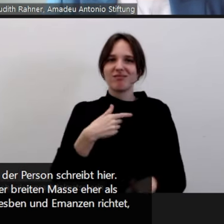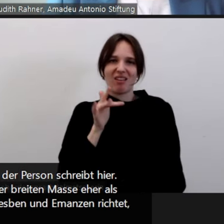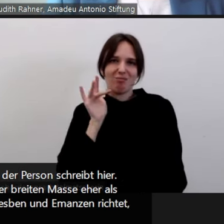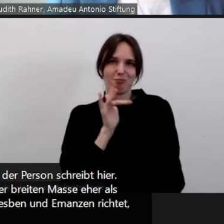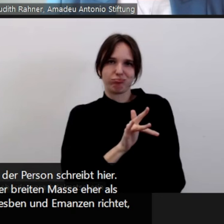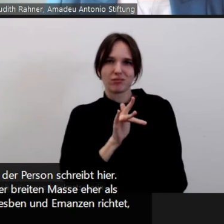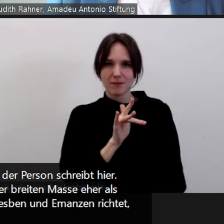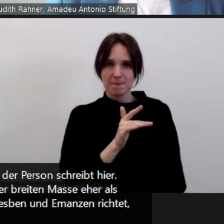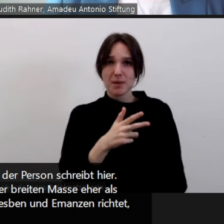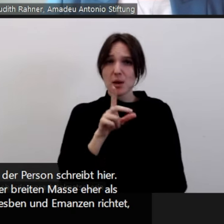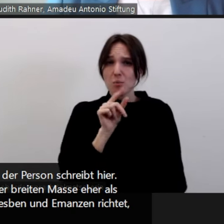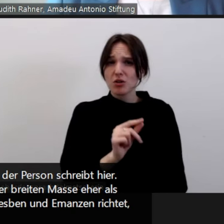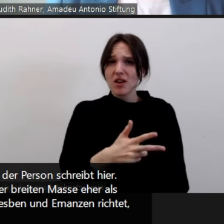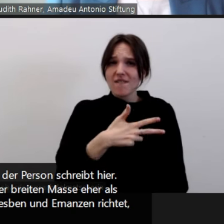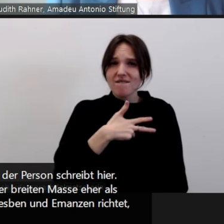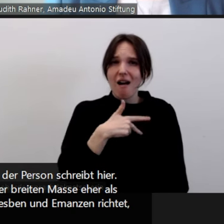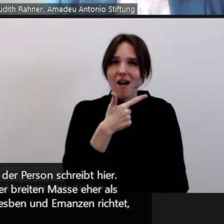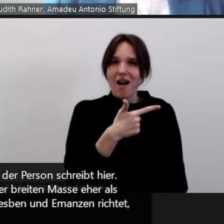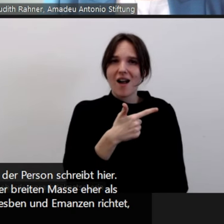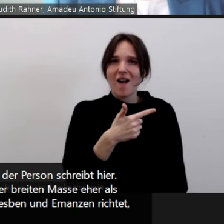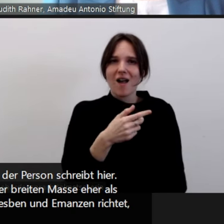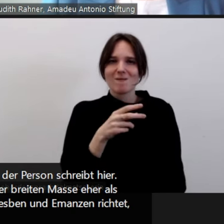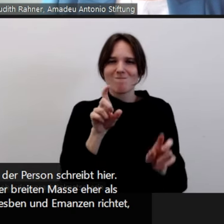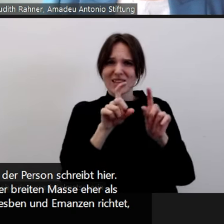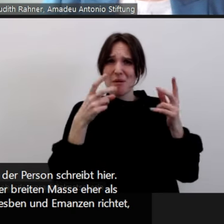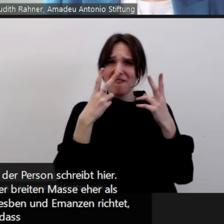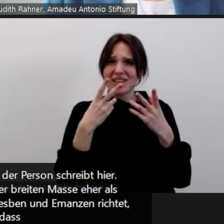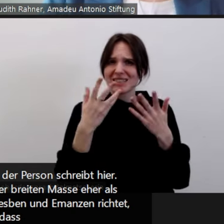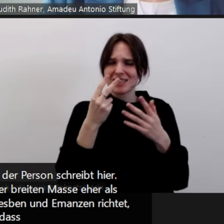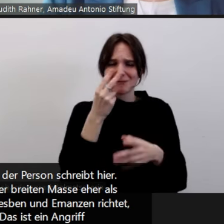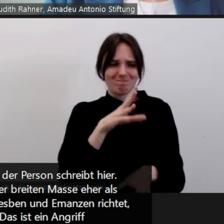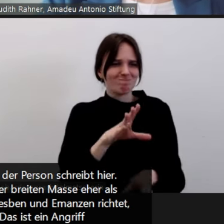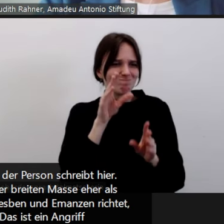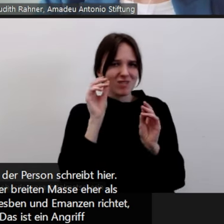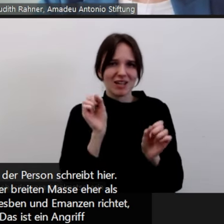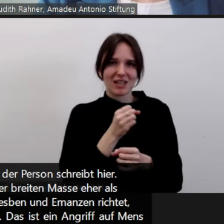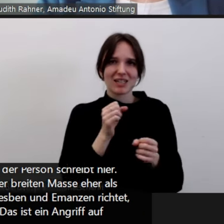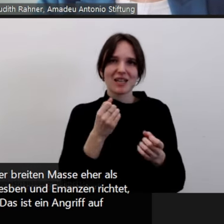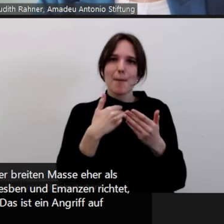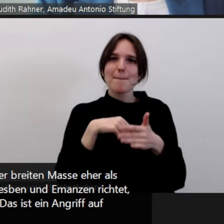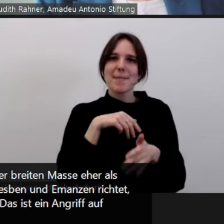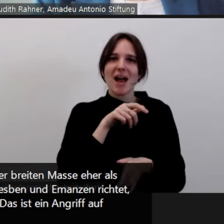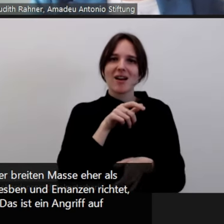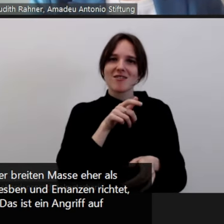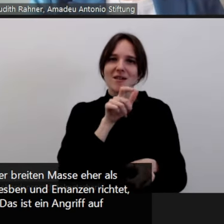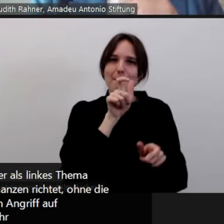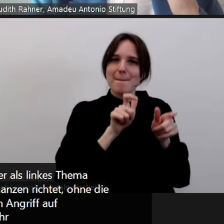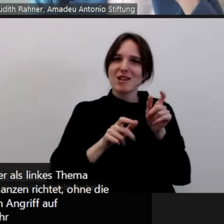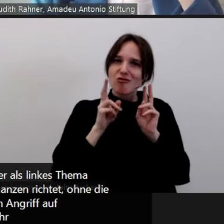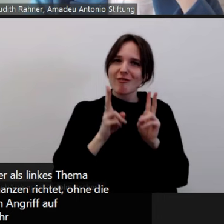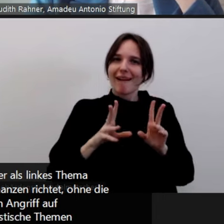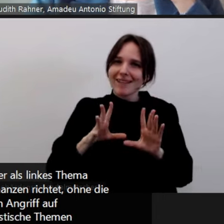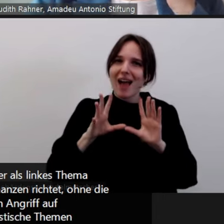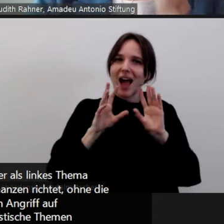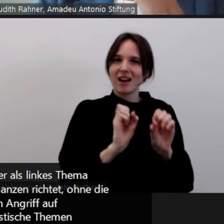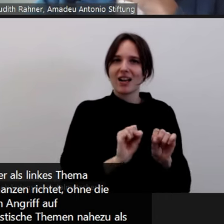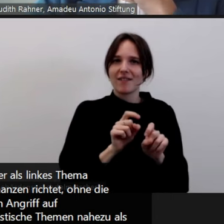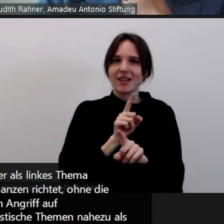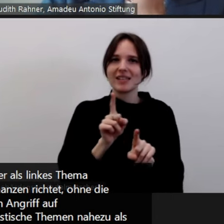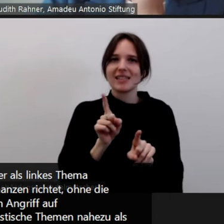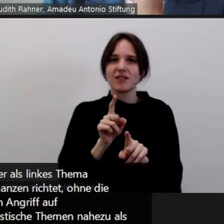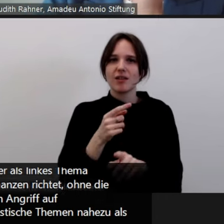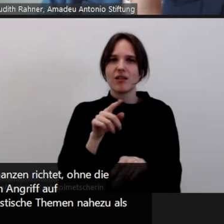Dimension zu erkennen, dass es ein Angriff auf Menschenrechte ist. Warum werden feministische Themen nahezu als